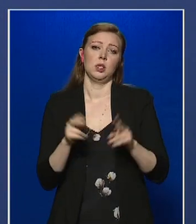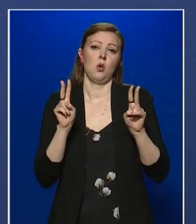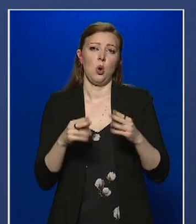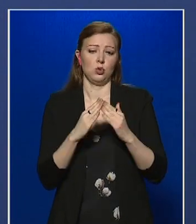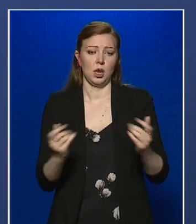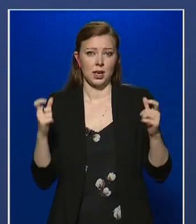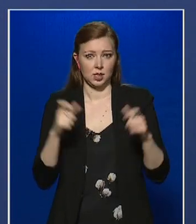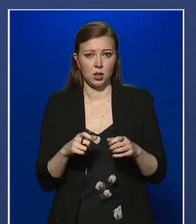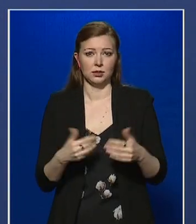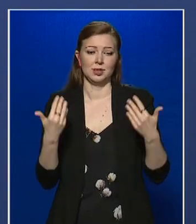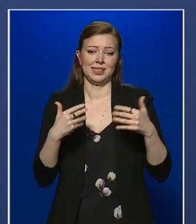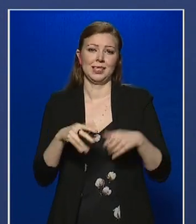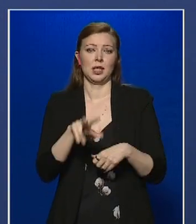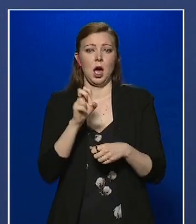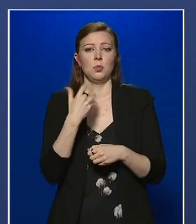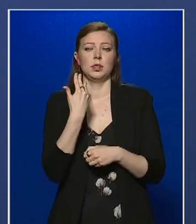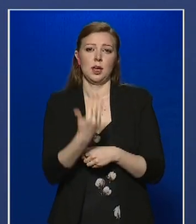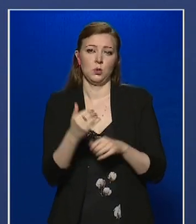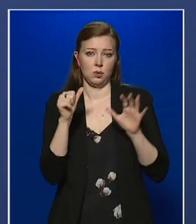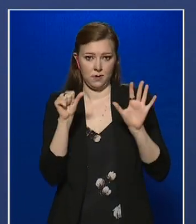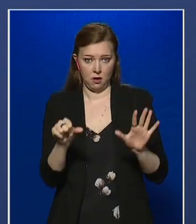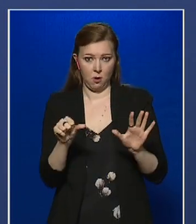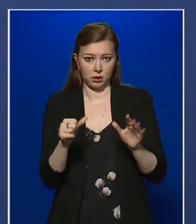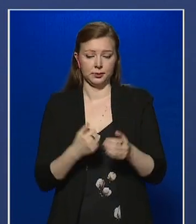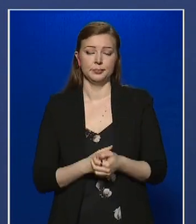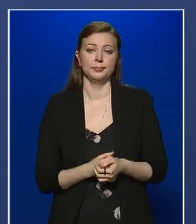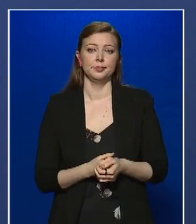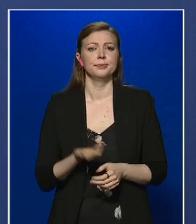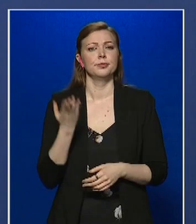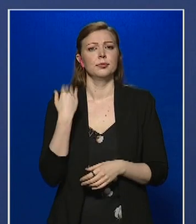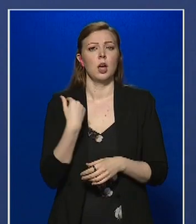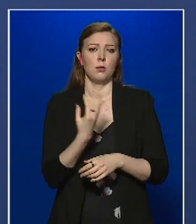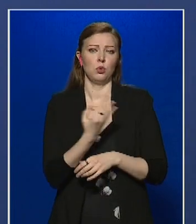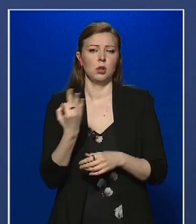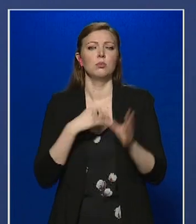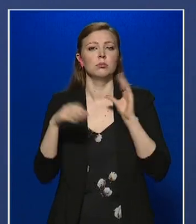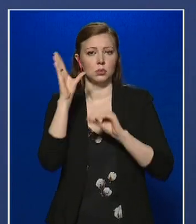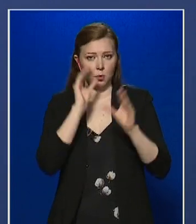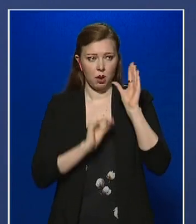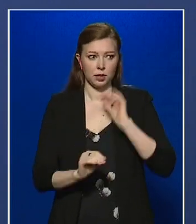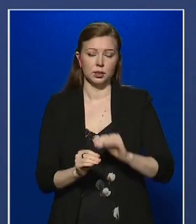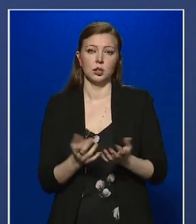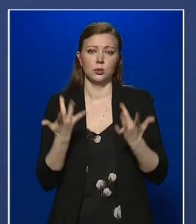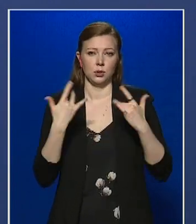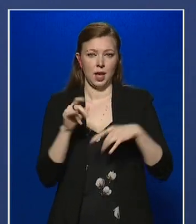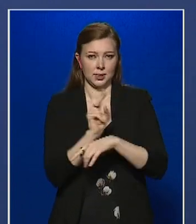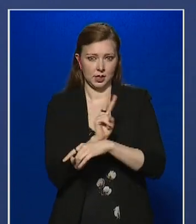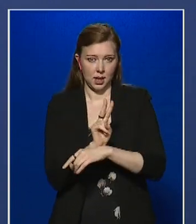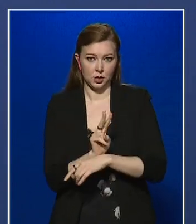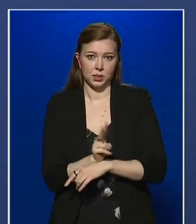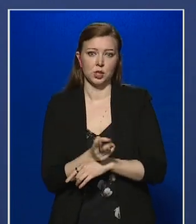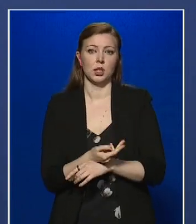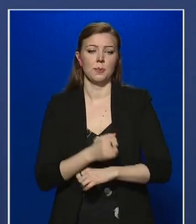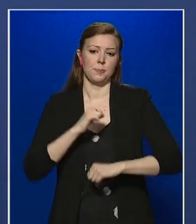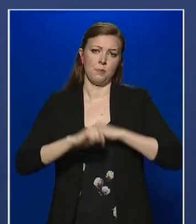karanténok 10356. Az elmúlt 24 órában is tapasztaltunk helyszíni ellenőrzéseink